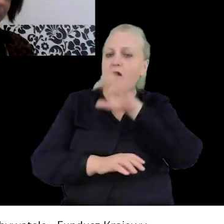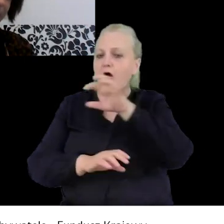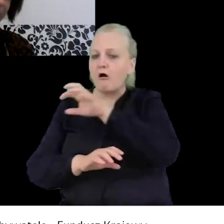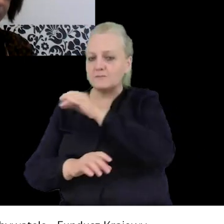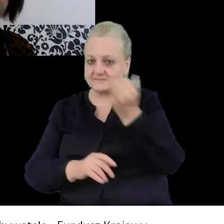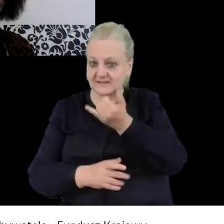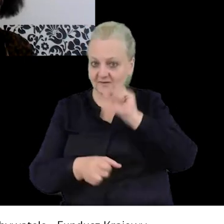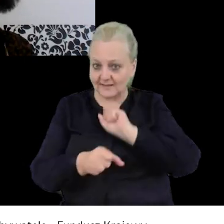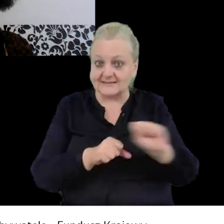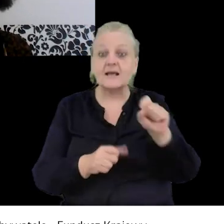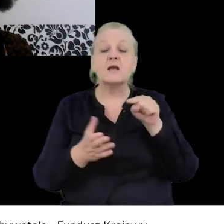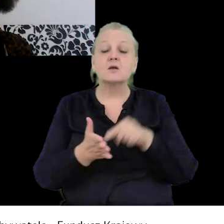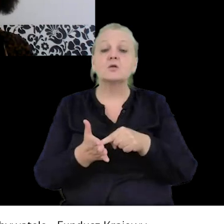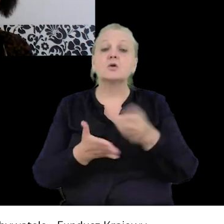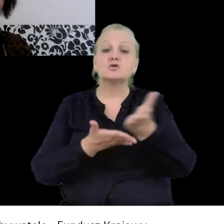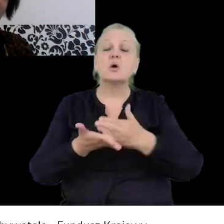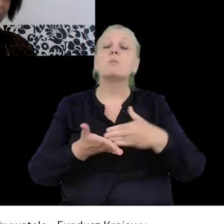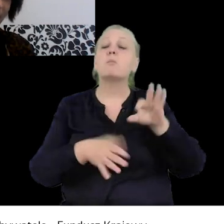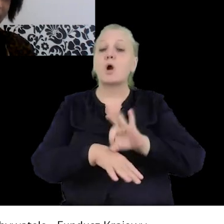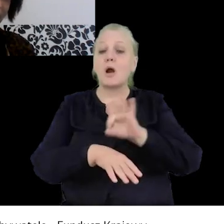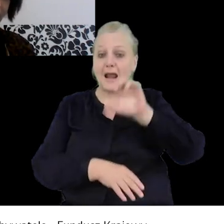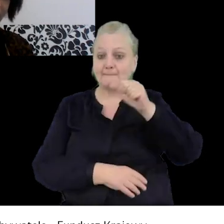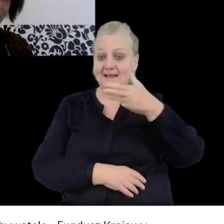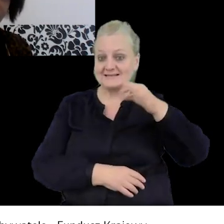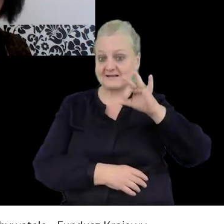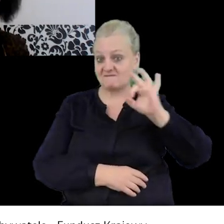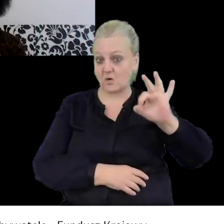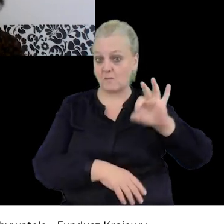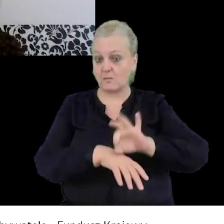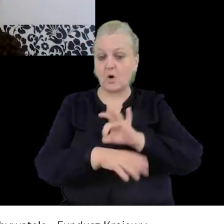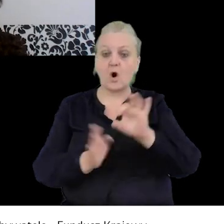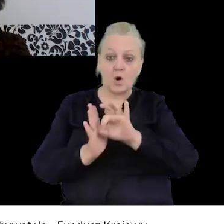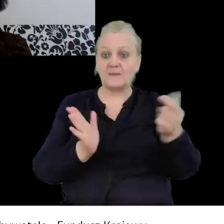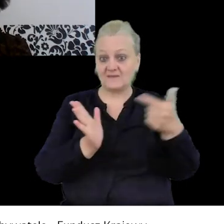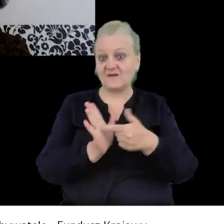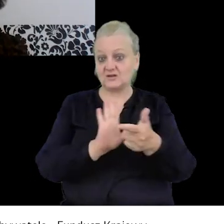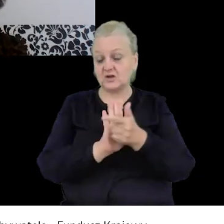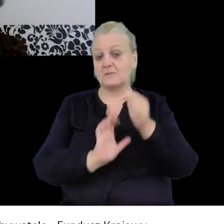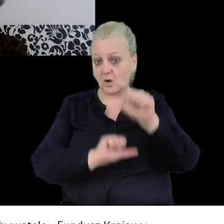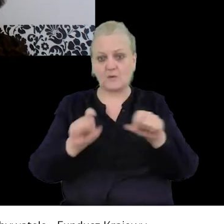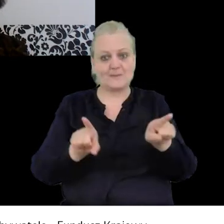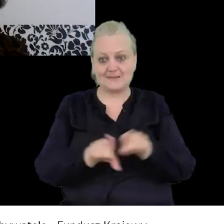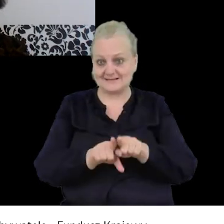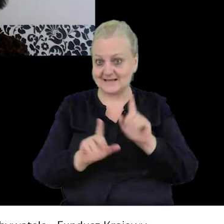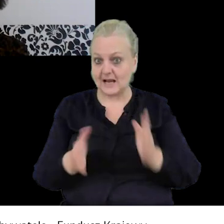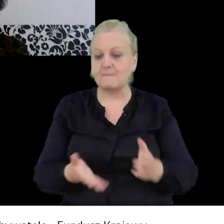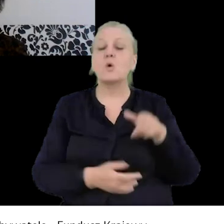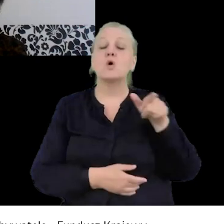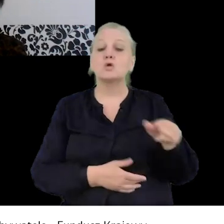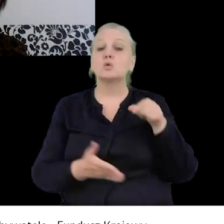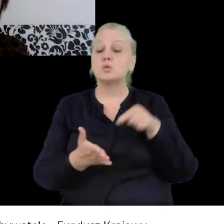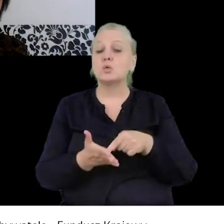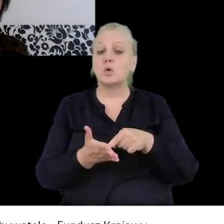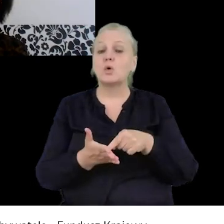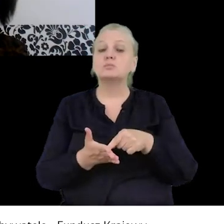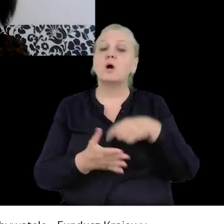Jest to częścią projektu Amnesty, który prowadzimy też od 2017, omen, omen. I o tym projekcie opowiem